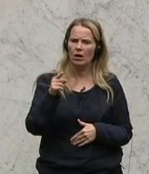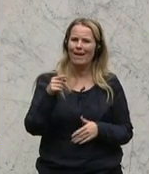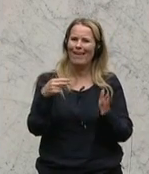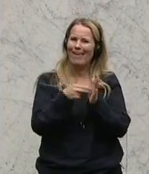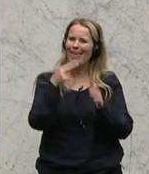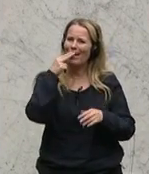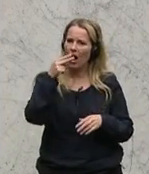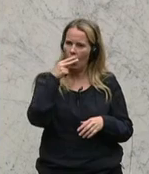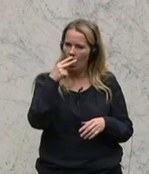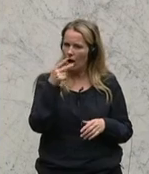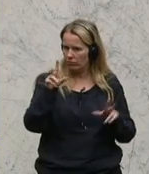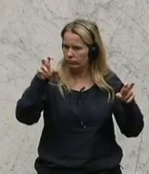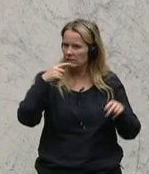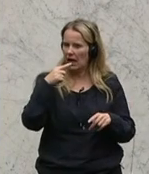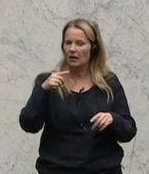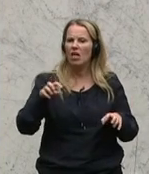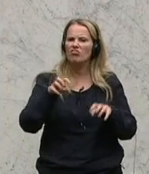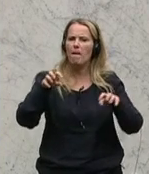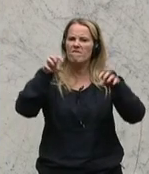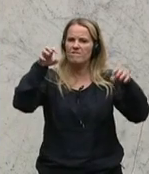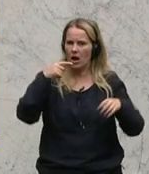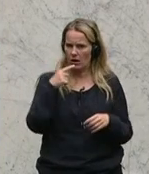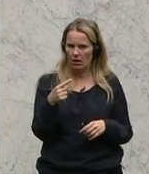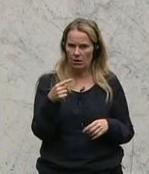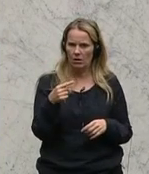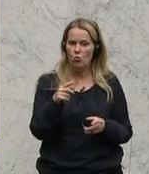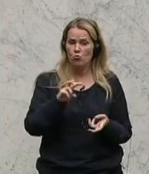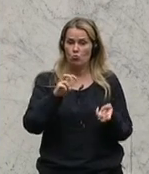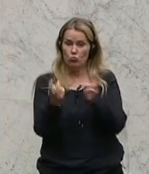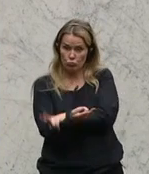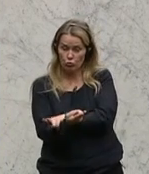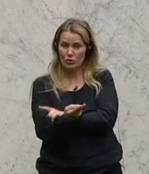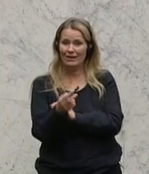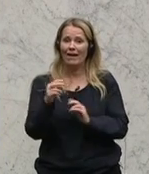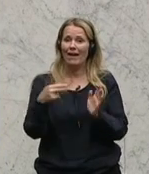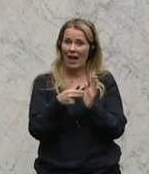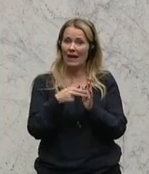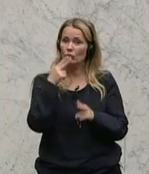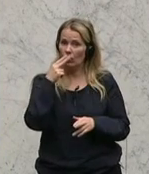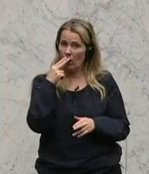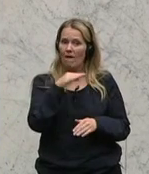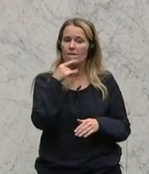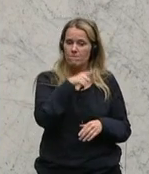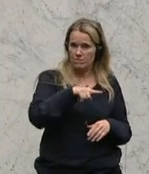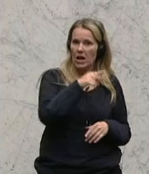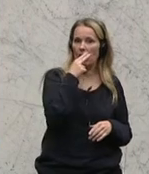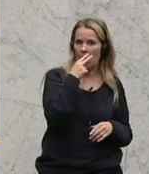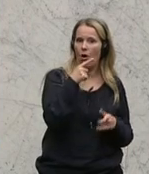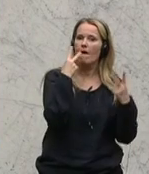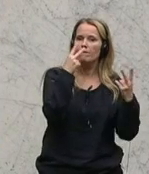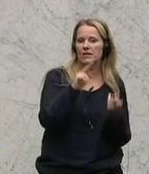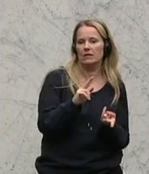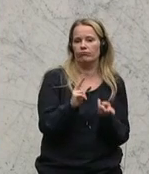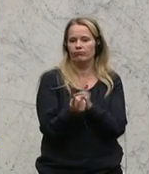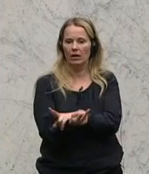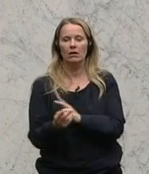heißt. Und hier muss man auch ganz klar sagen, der Umstieg auf die E-Zigarette ist bei sehr vielen Rauchern ein wichtiger Schritt,